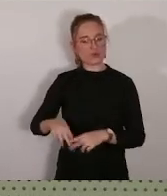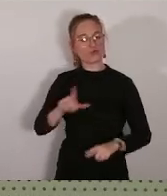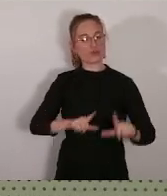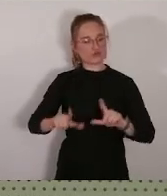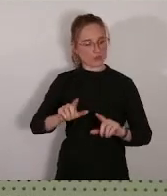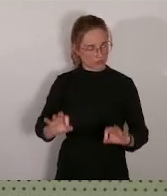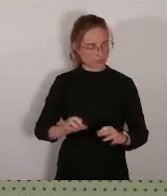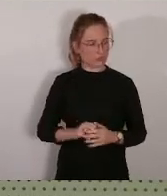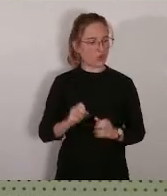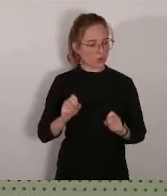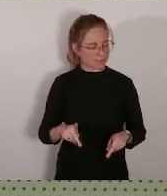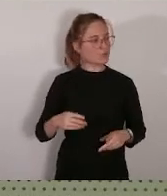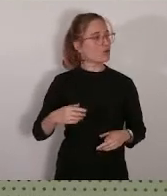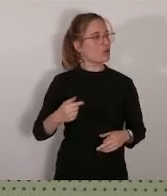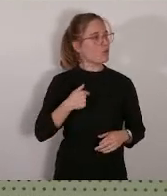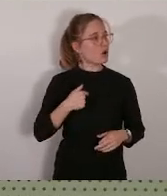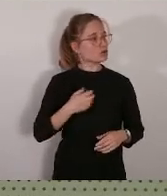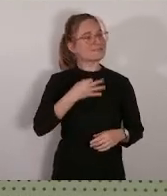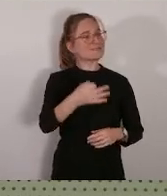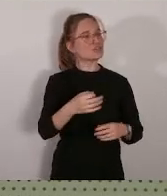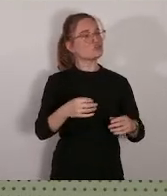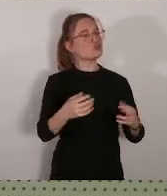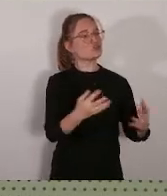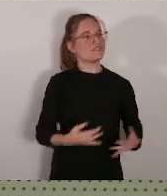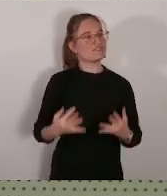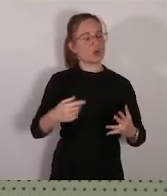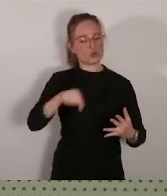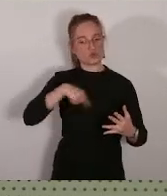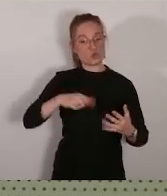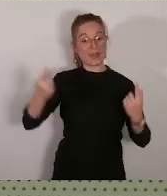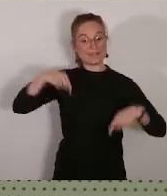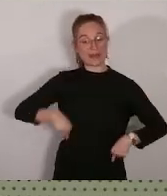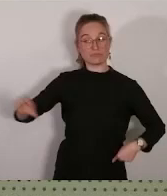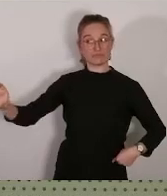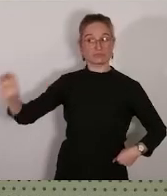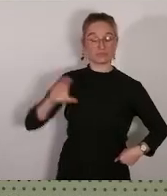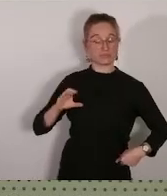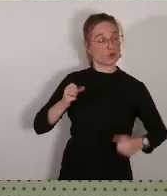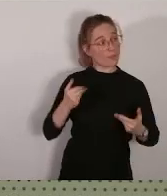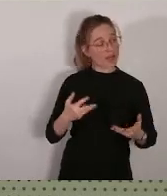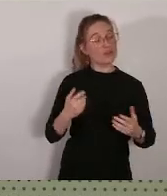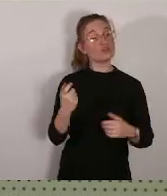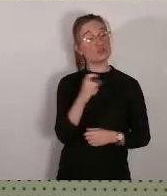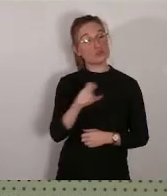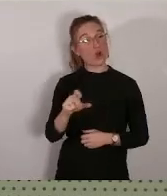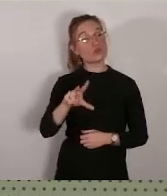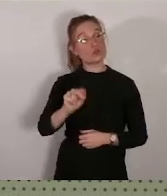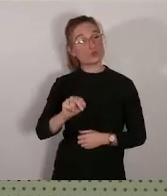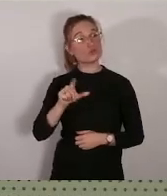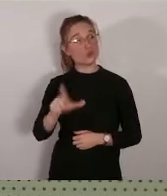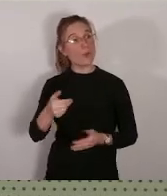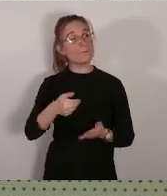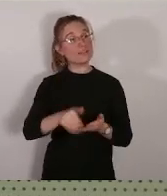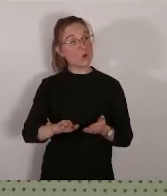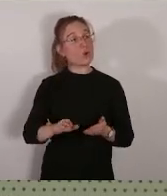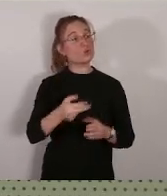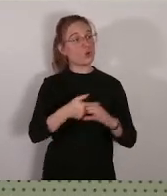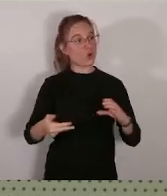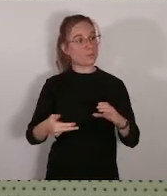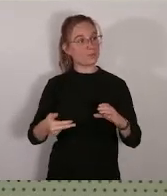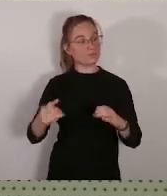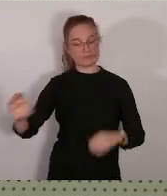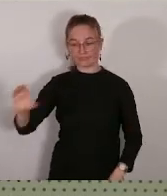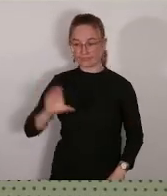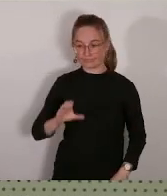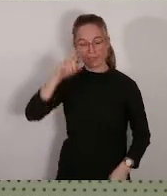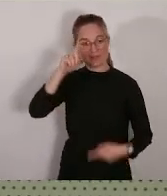je veux dire que nous avons obtenu de l'état 232 millions d'euros pour réhabiliter les logements du centre-ville dans le cadre des opérations